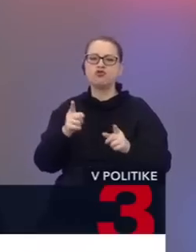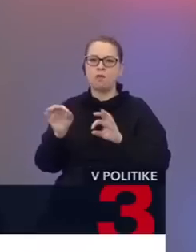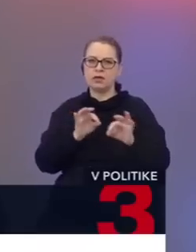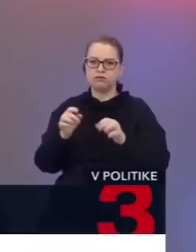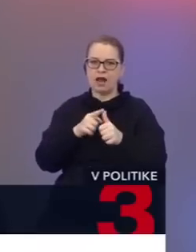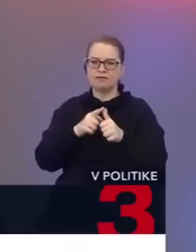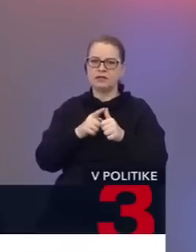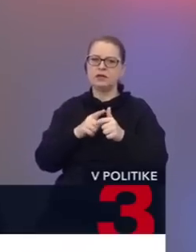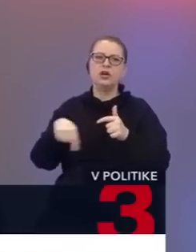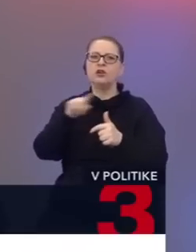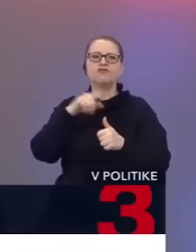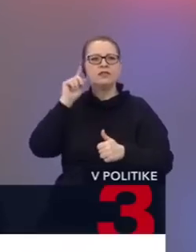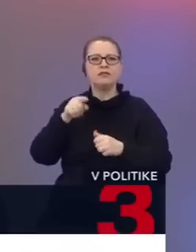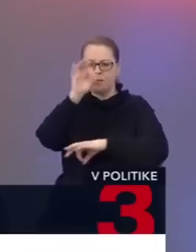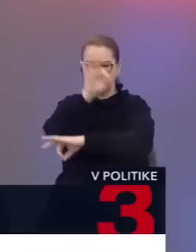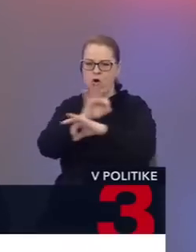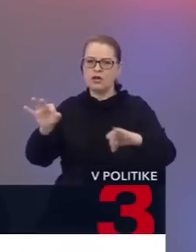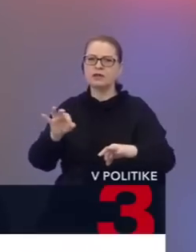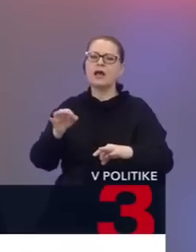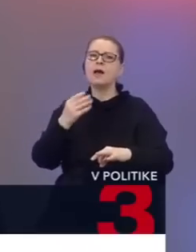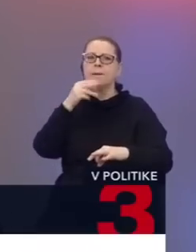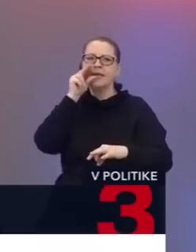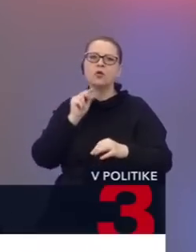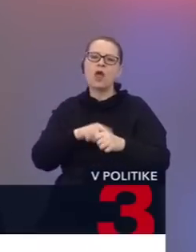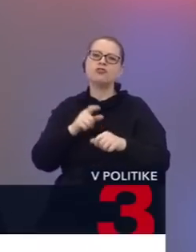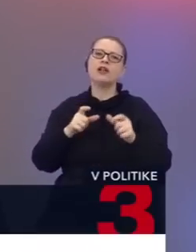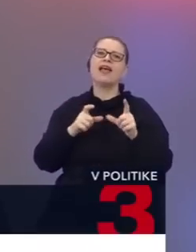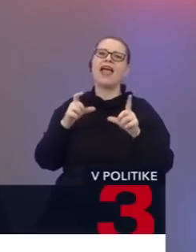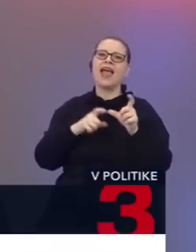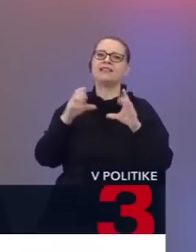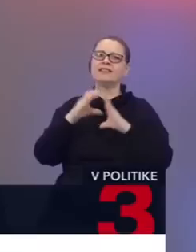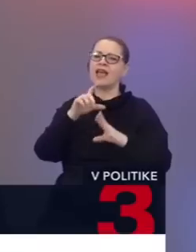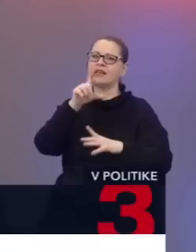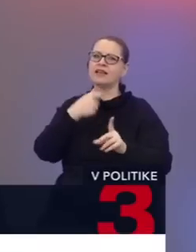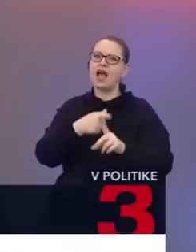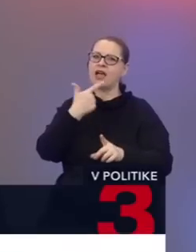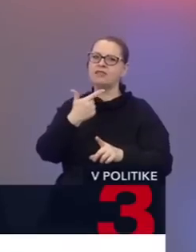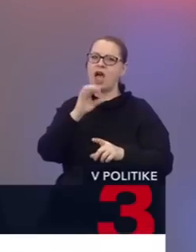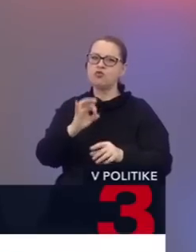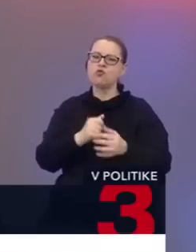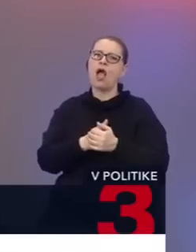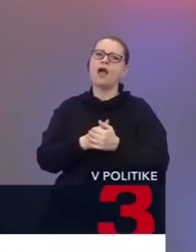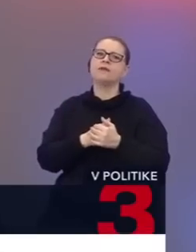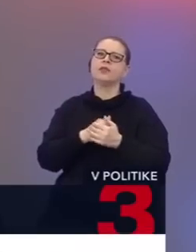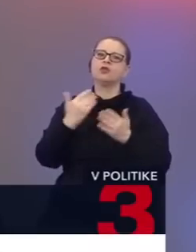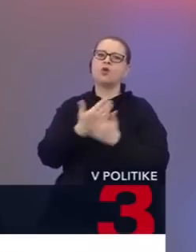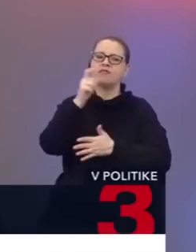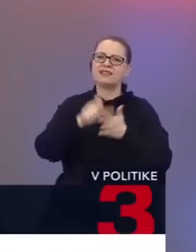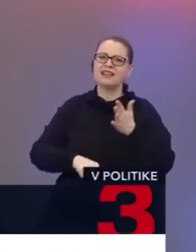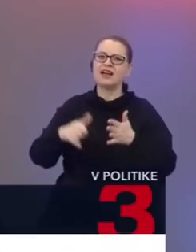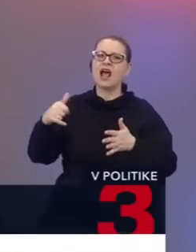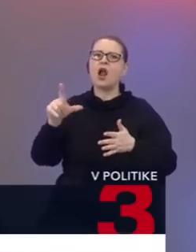myslím, vieme tu všetci o projekte Mikuláša Dzurindu SDK 2.0. Vieme tu o novej strane Lucie